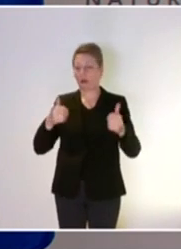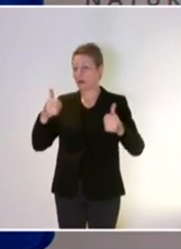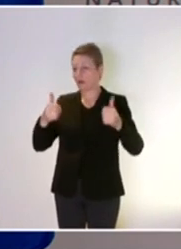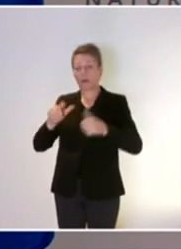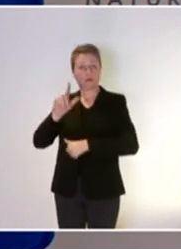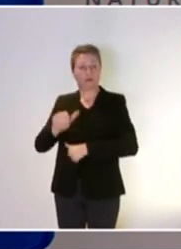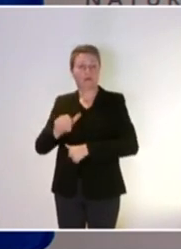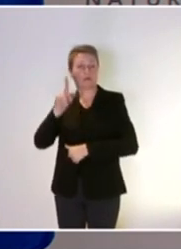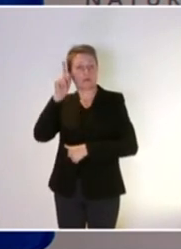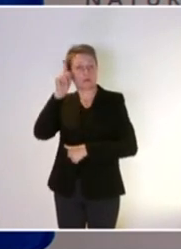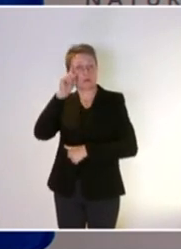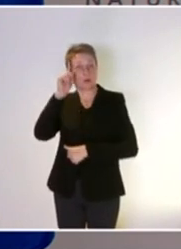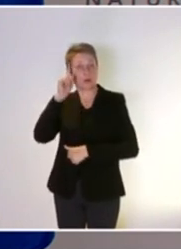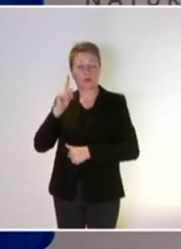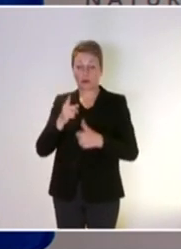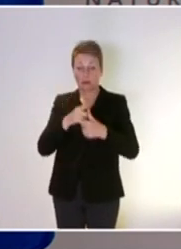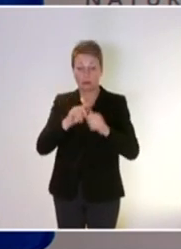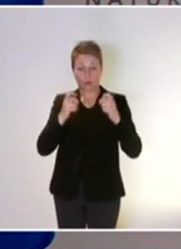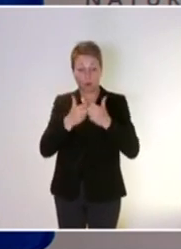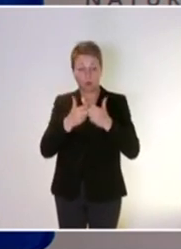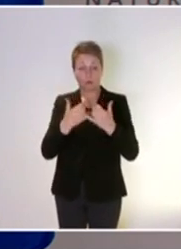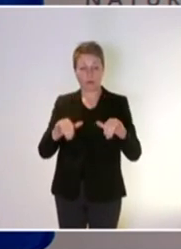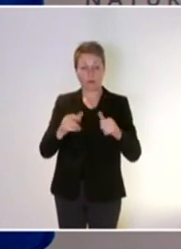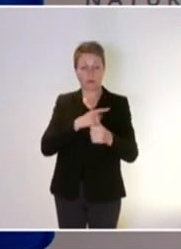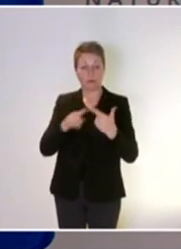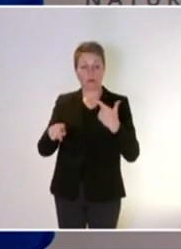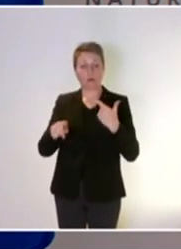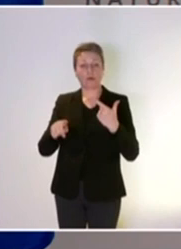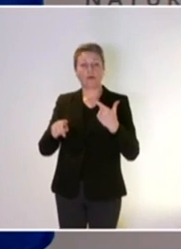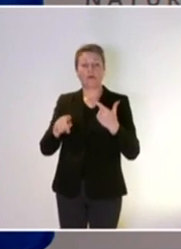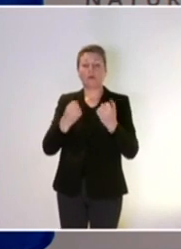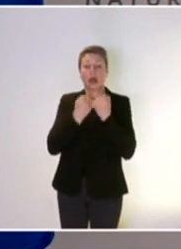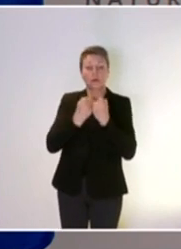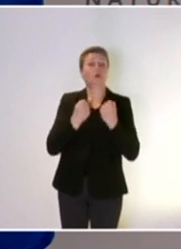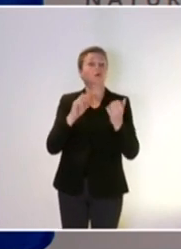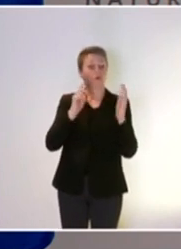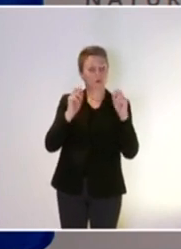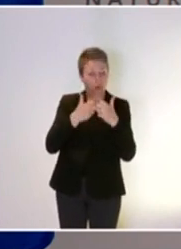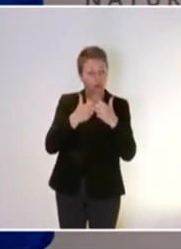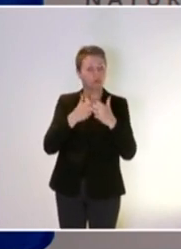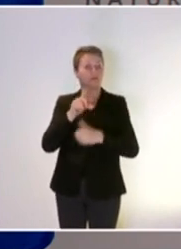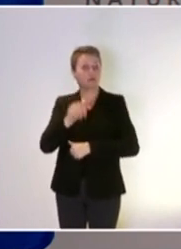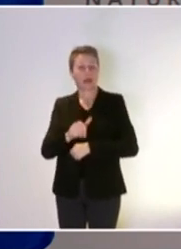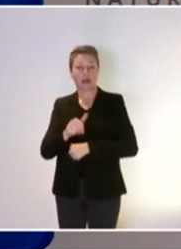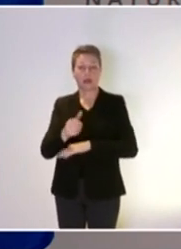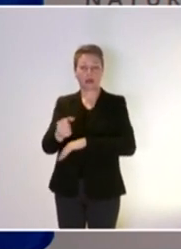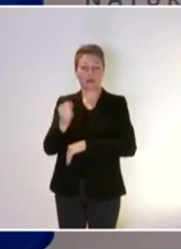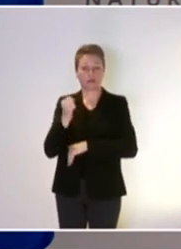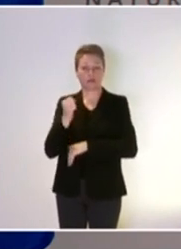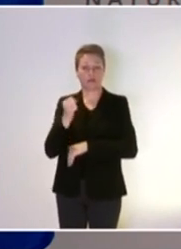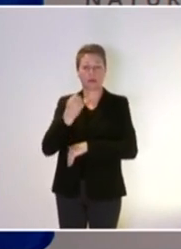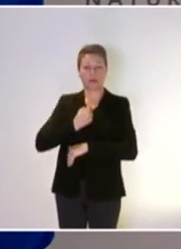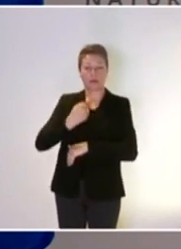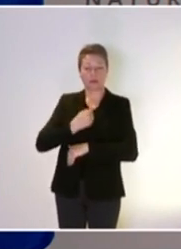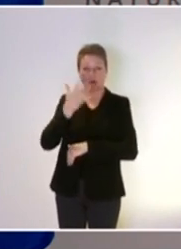qu'on sait aujourd'hui un, le coût de l'inaction deux, ce qu'il faut vraiment qu mette en oeuvre pour stopper cette érosion et les